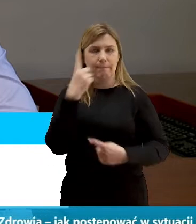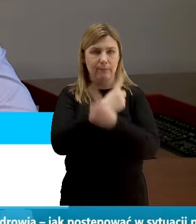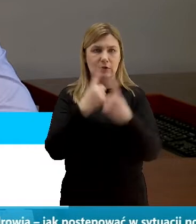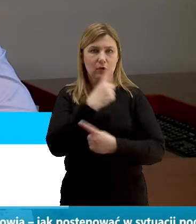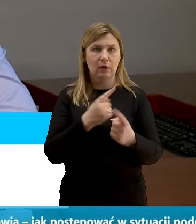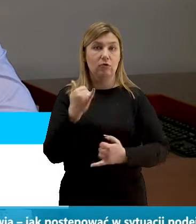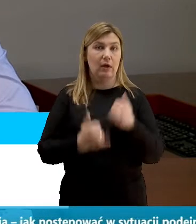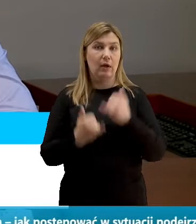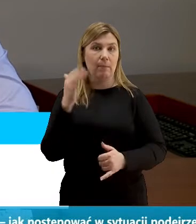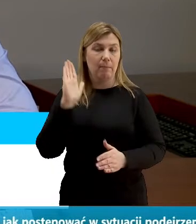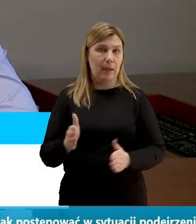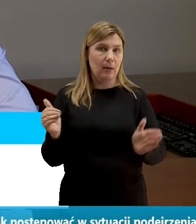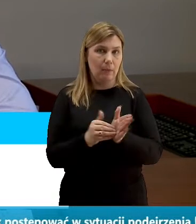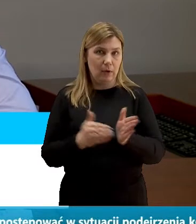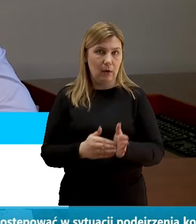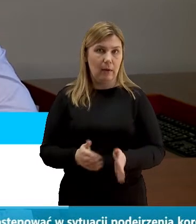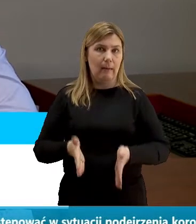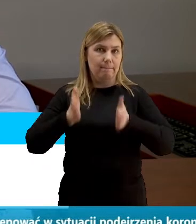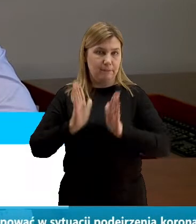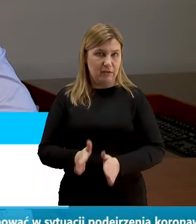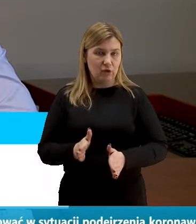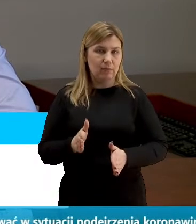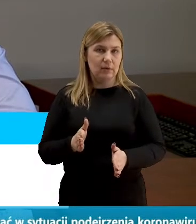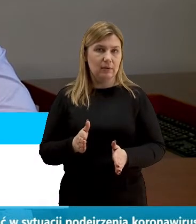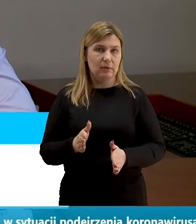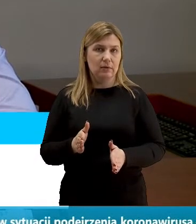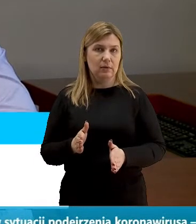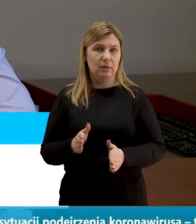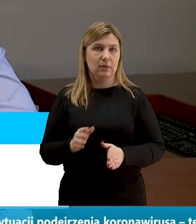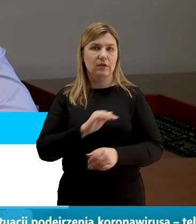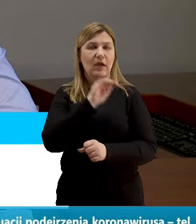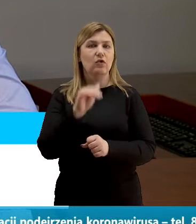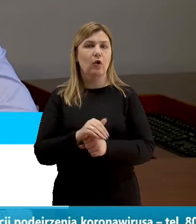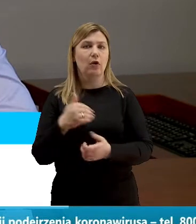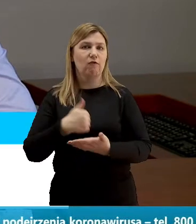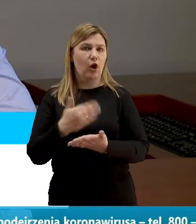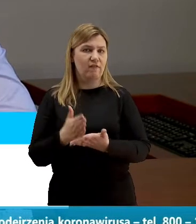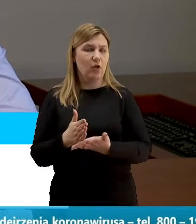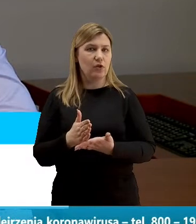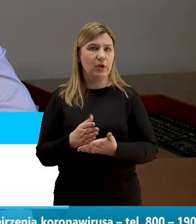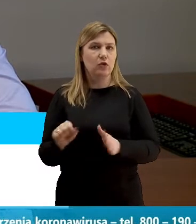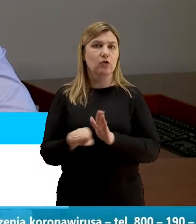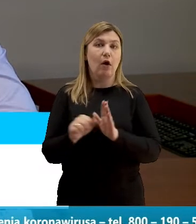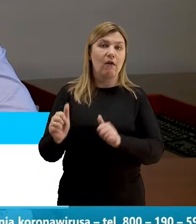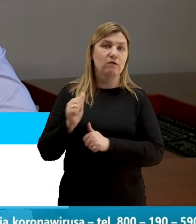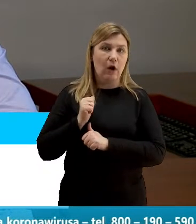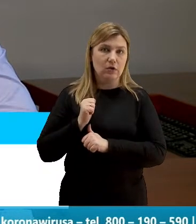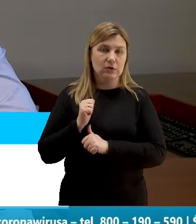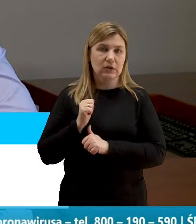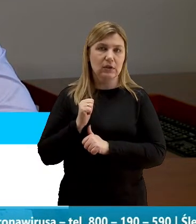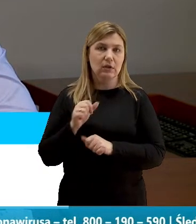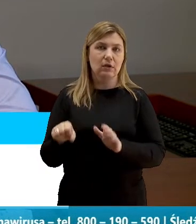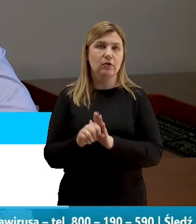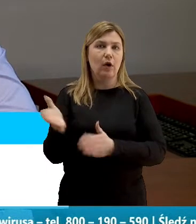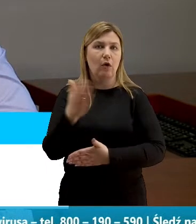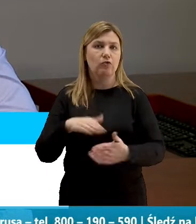będą potrzeby takie będziemy sięgali za zgodą wojewody do do wojska do oddziałów obrony